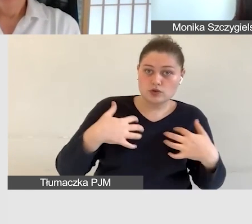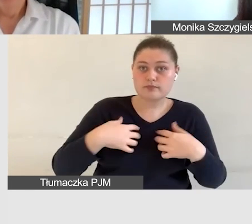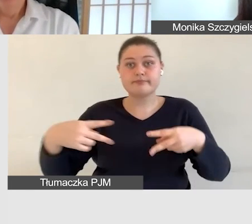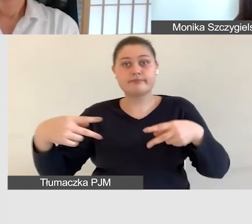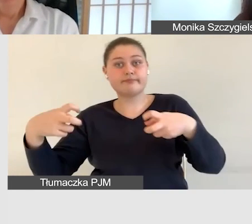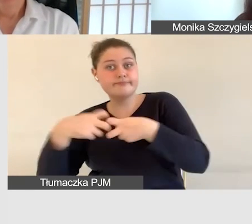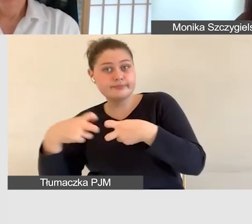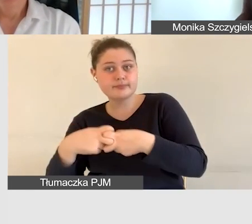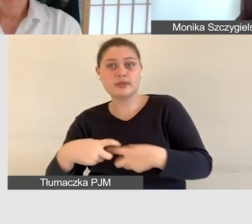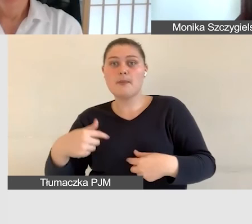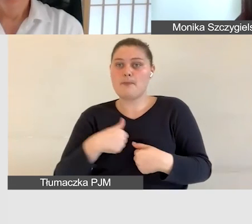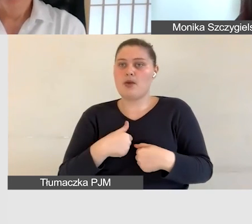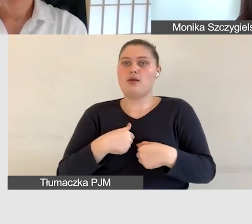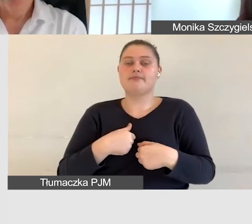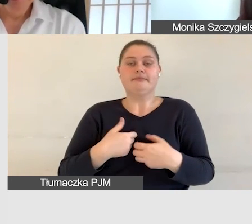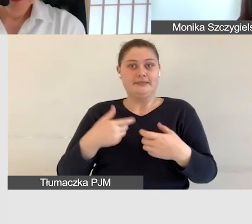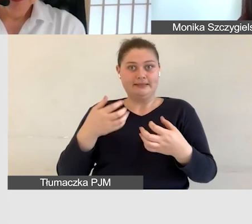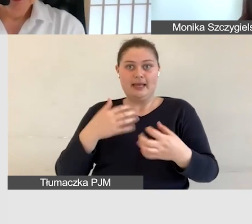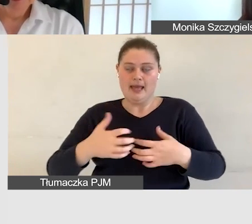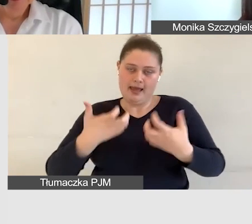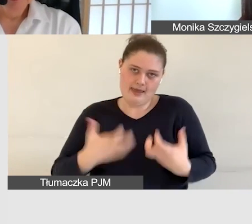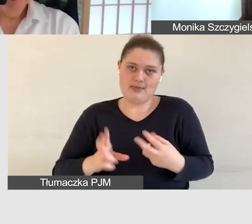chętnie odpowiemy na pytania